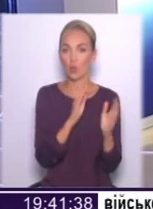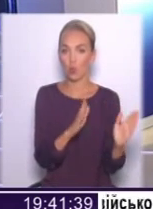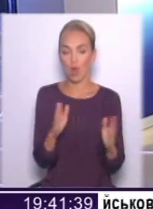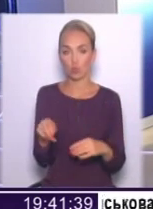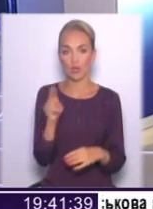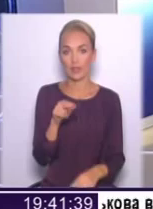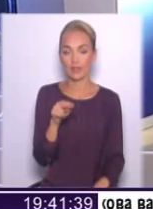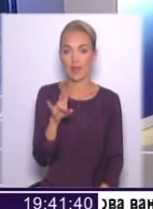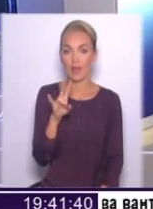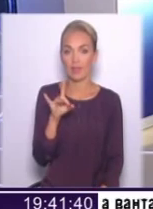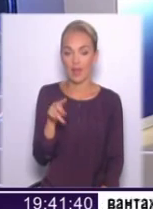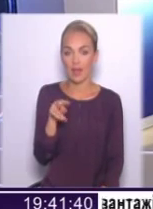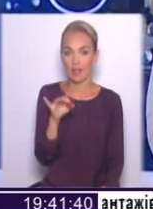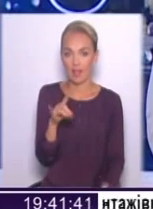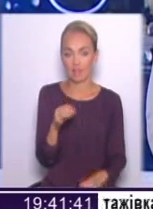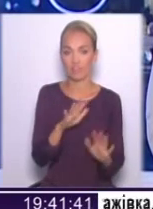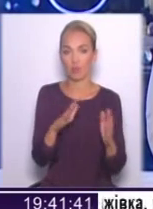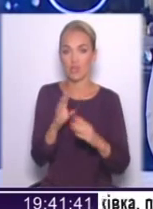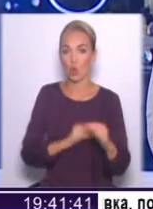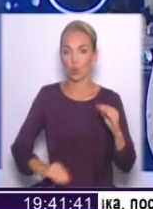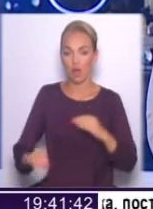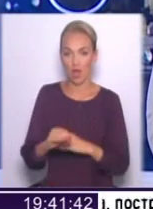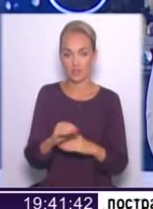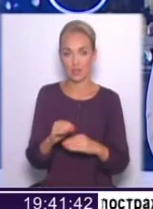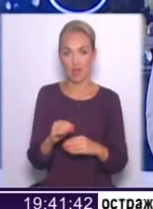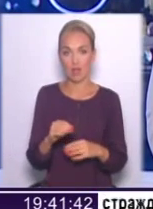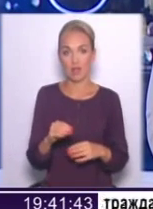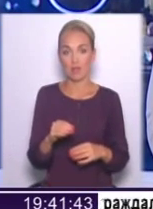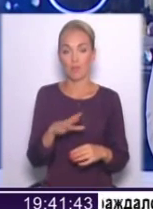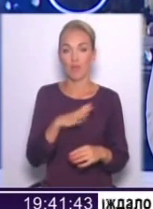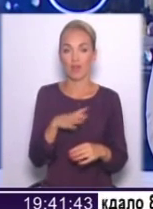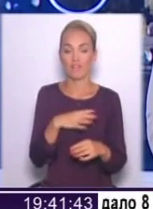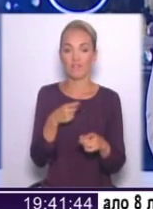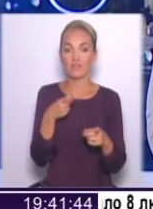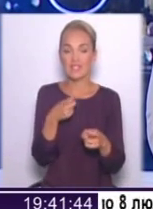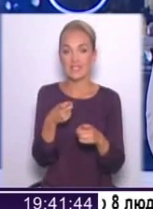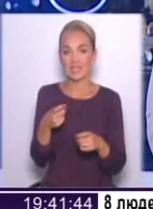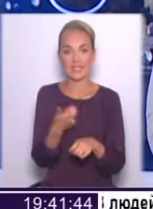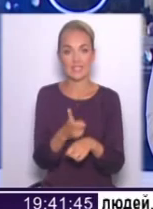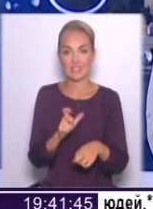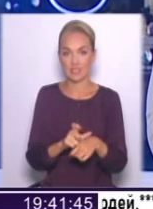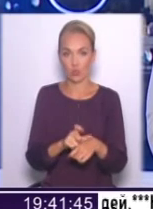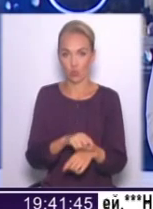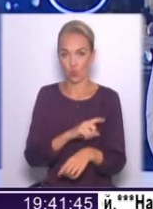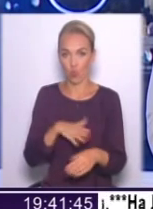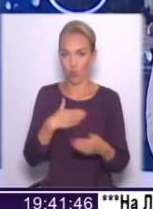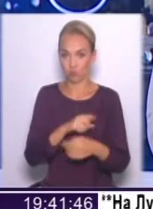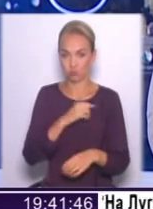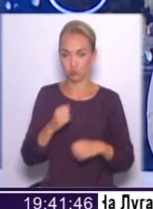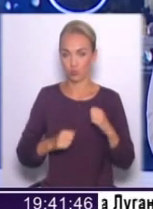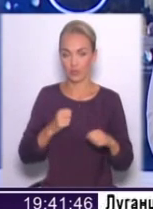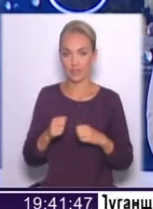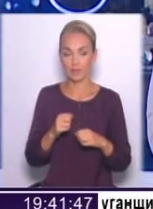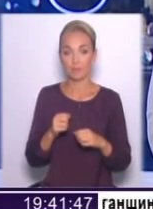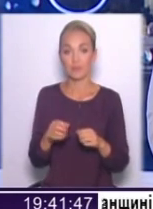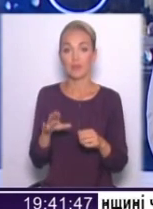певні ротації, бувають відстріли в сильнобуйних. Там в Луганській області зараз після відпусток повернулися